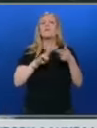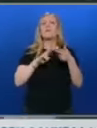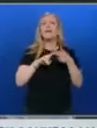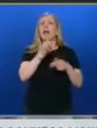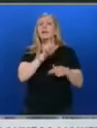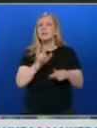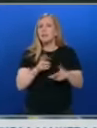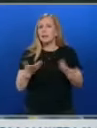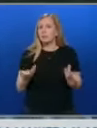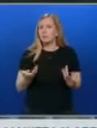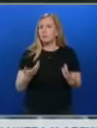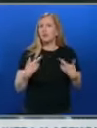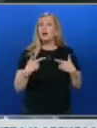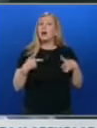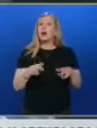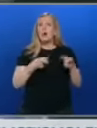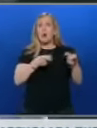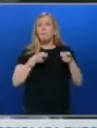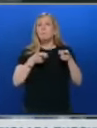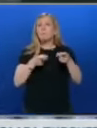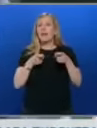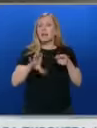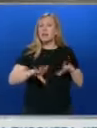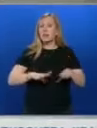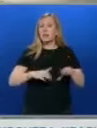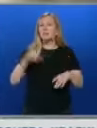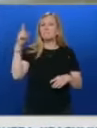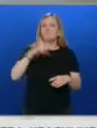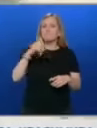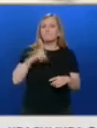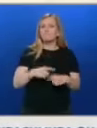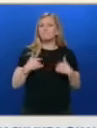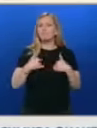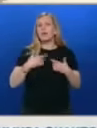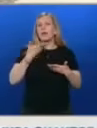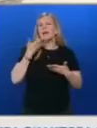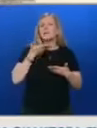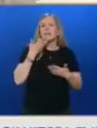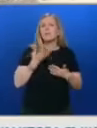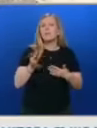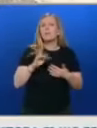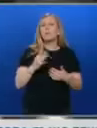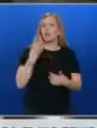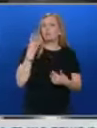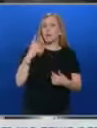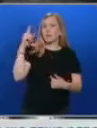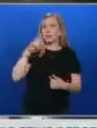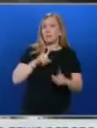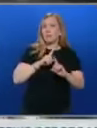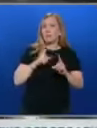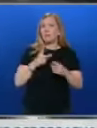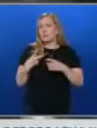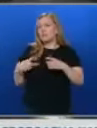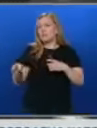Но с оттичането на водата, обстрелът на града става все по-интензивен. Олга разказва, че повече от четири дни не е могла да напусне дома си.